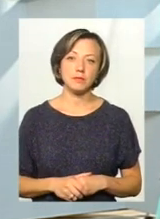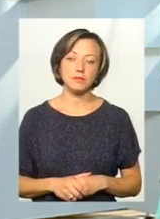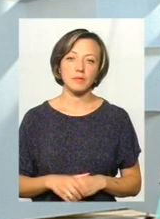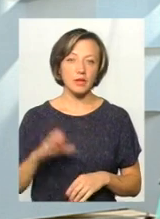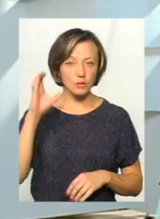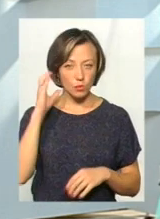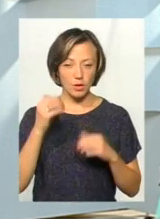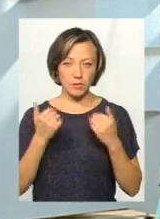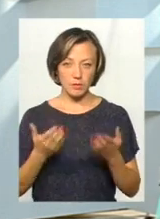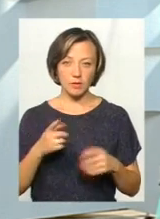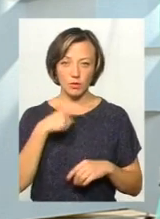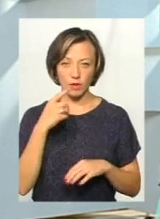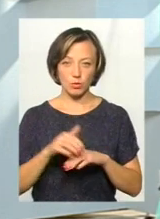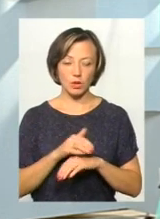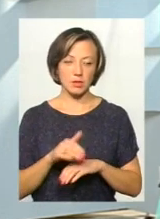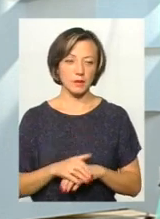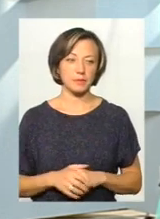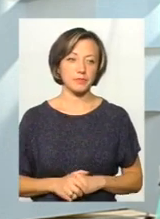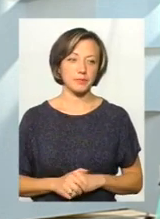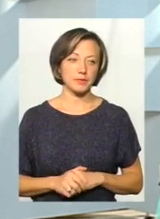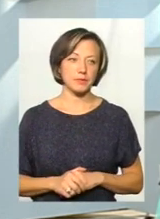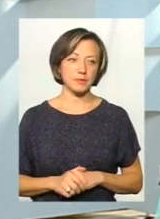Слухаємо додзвонювача. Говоріть, будь ласка.